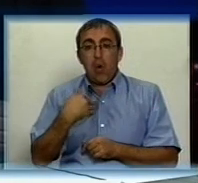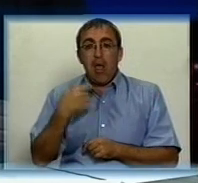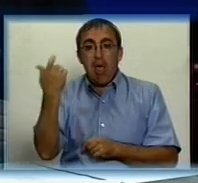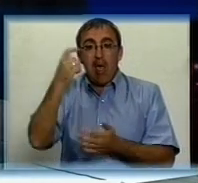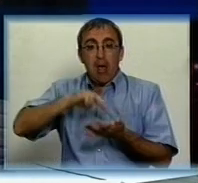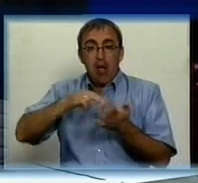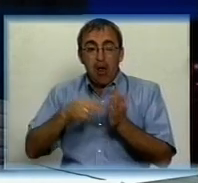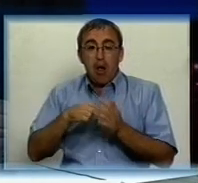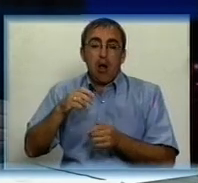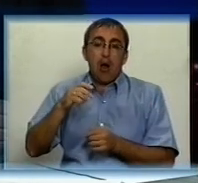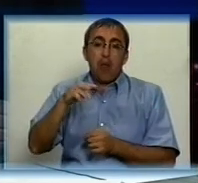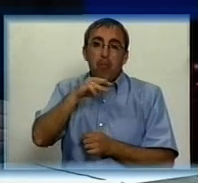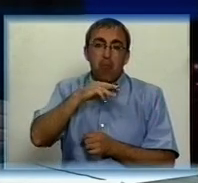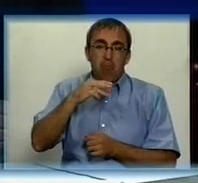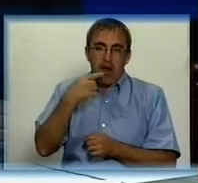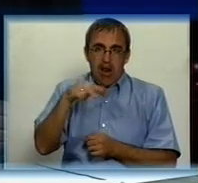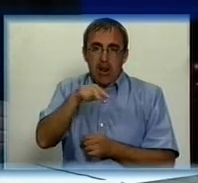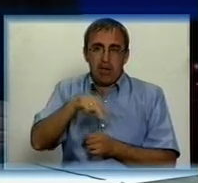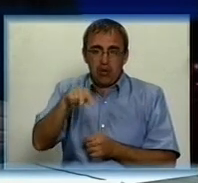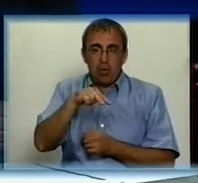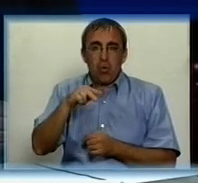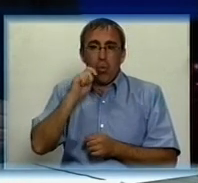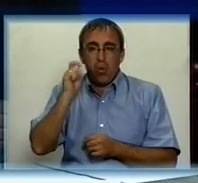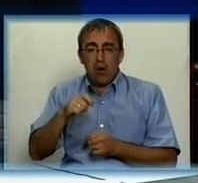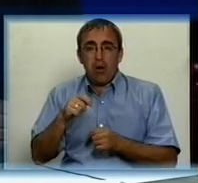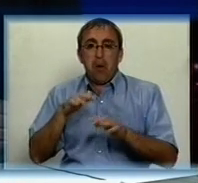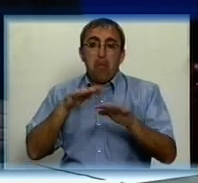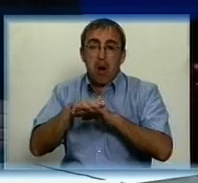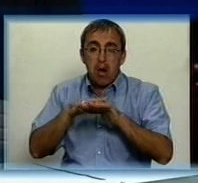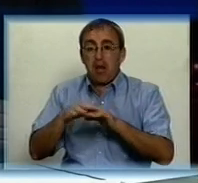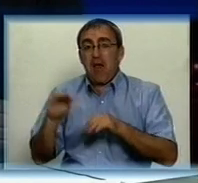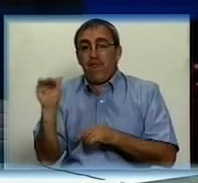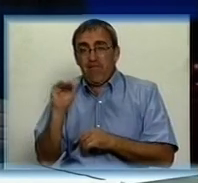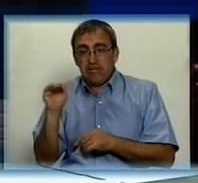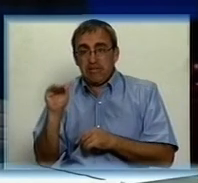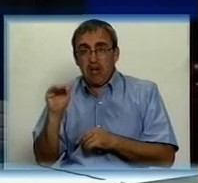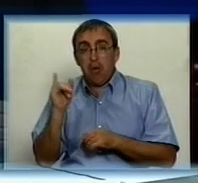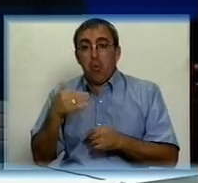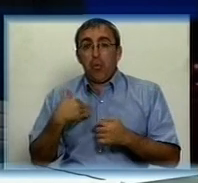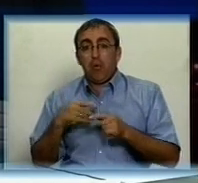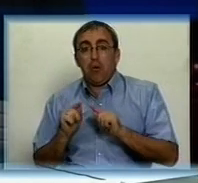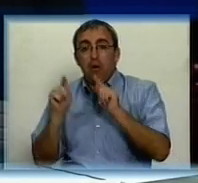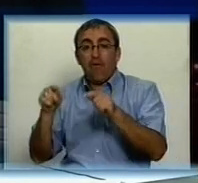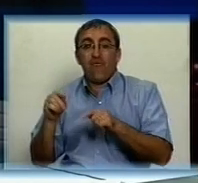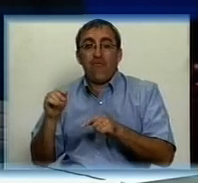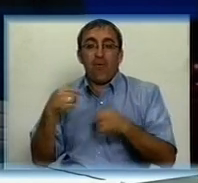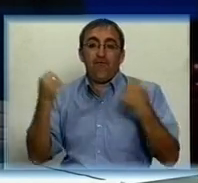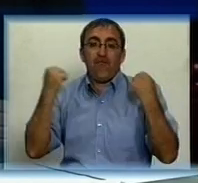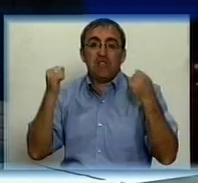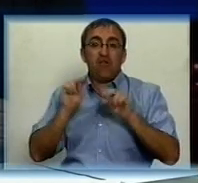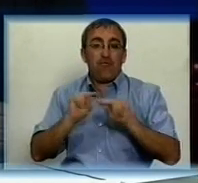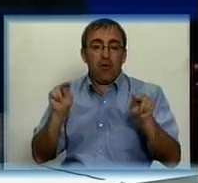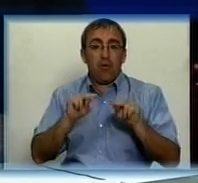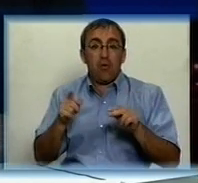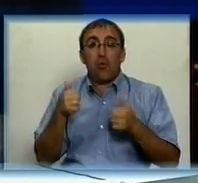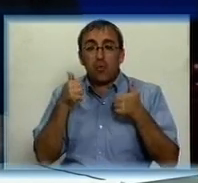складав українську мову-літературу гарну, склав математику, і фізику, а тепер хочеш йти на факультет фізичного виховання. Ну, це